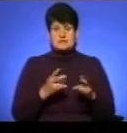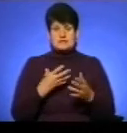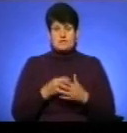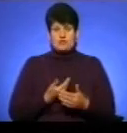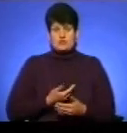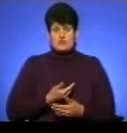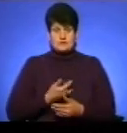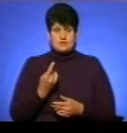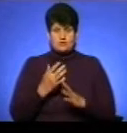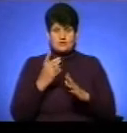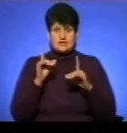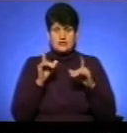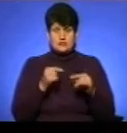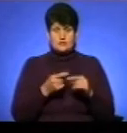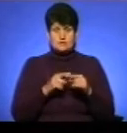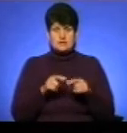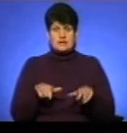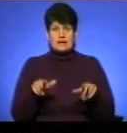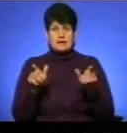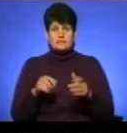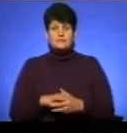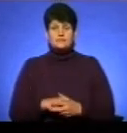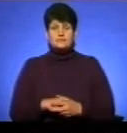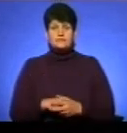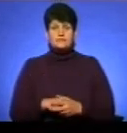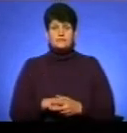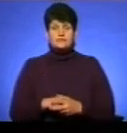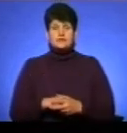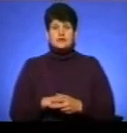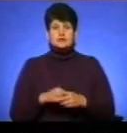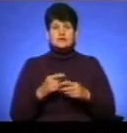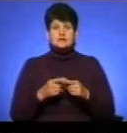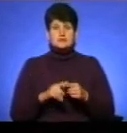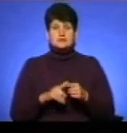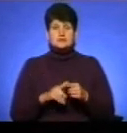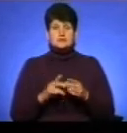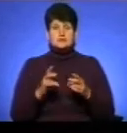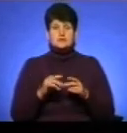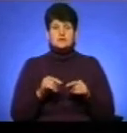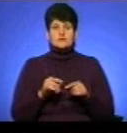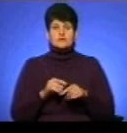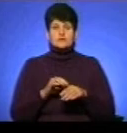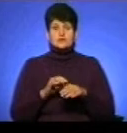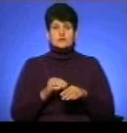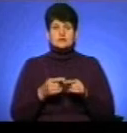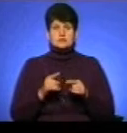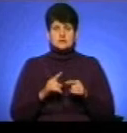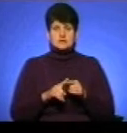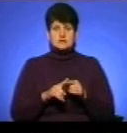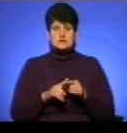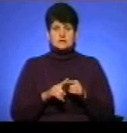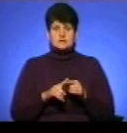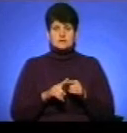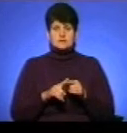життя першочергово їхати по тих рейках. У багатьох містах, в Франківську навіть, в Луцьку, вже є ведені люди, які їздять